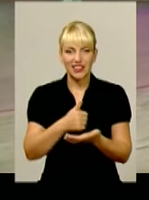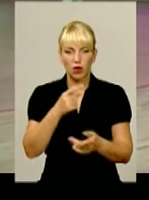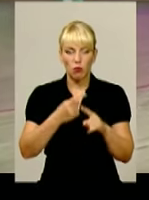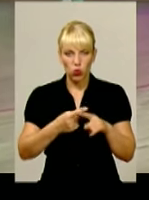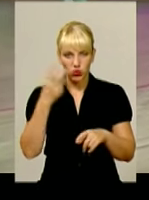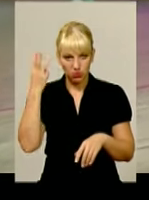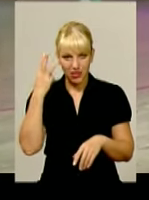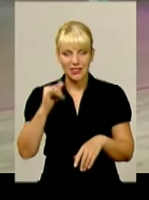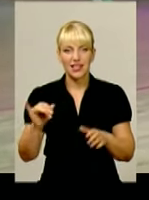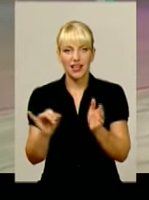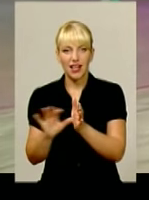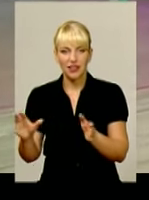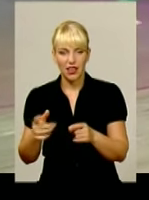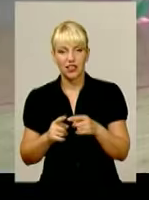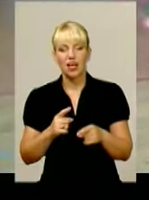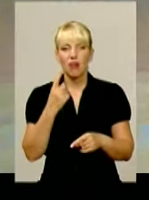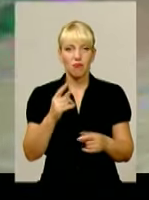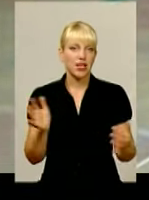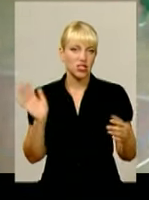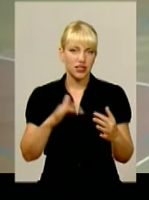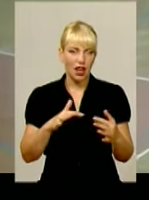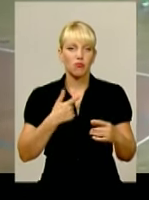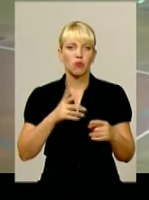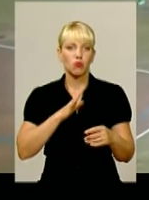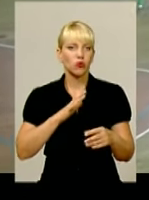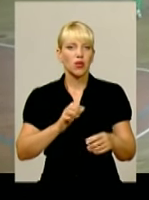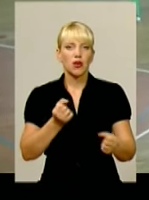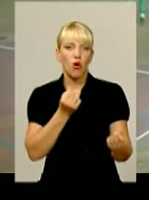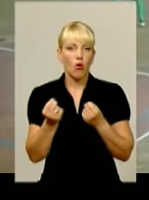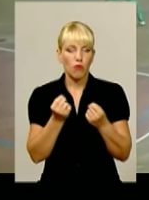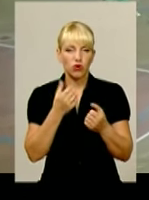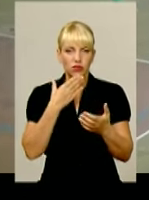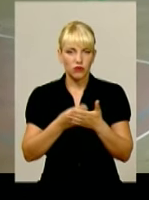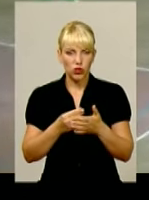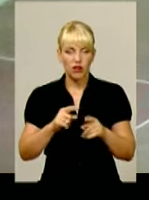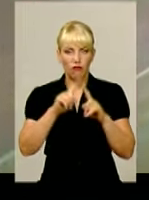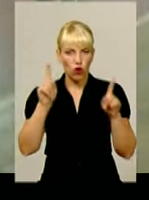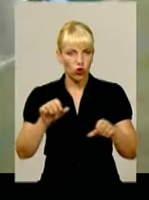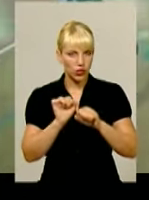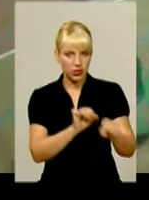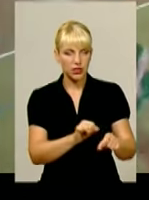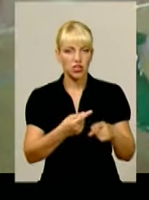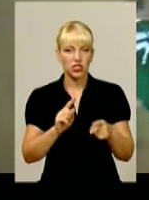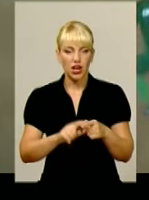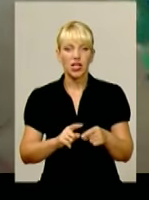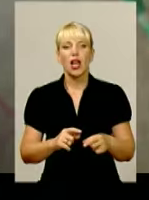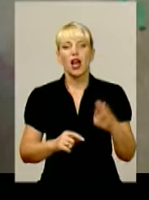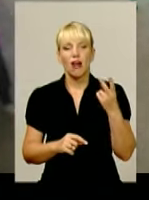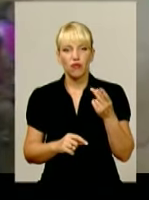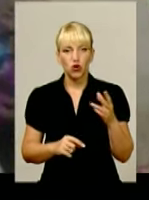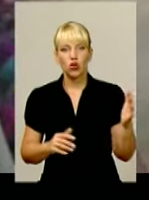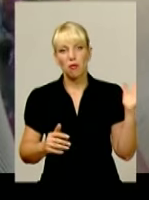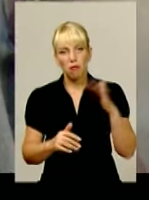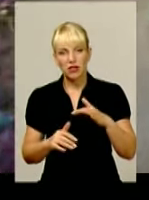У першому таймі господарі турніру міцно тримали оборону воріт, не залишивши шансів супернику. У другій частині матчу футзалісти з міста «Лева»